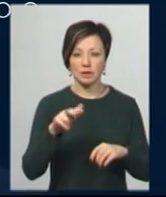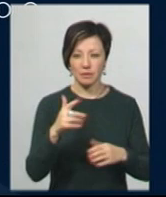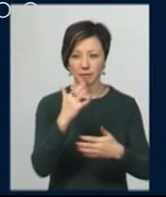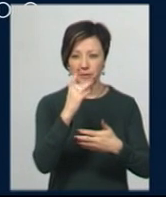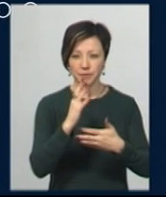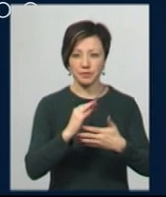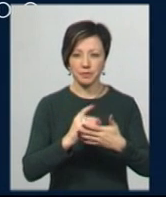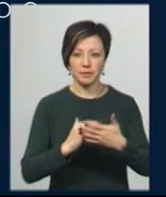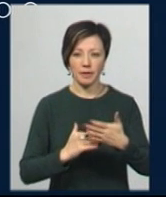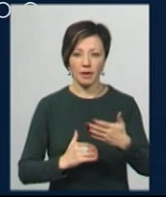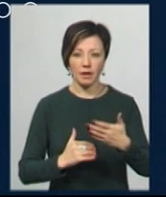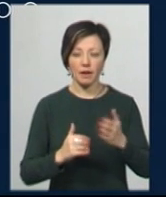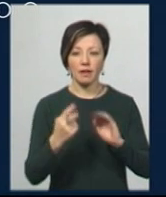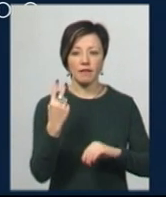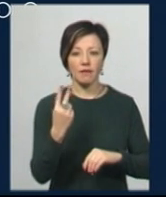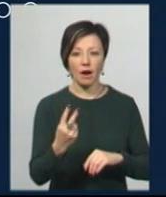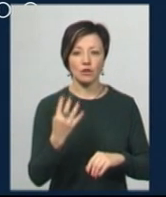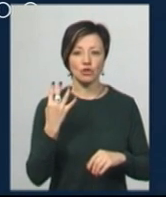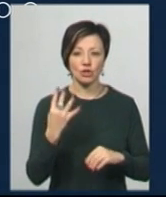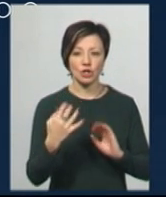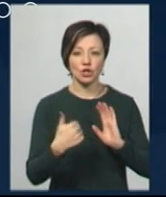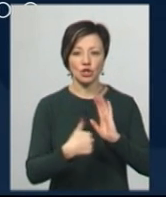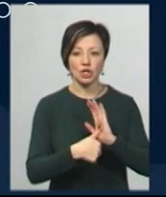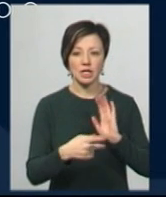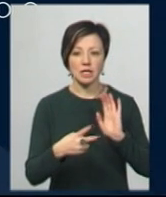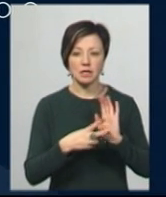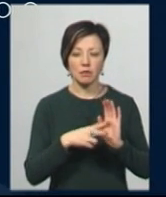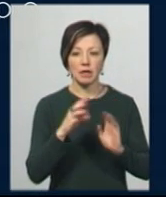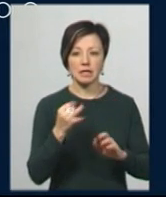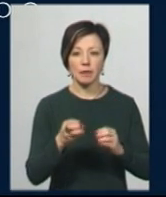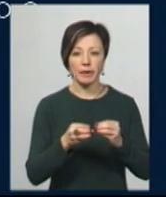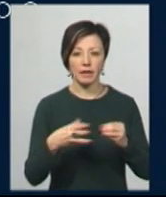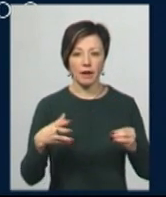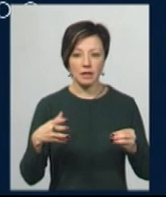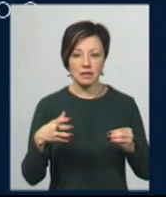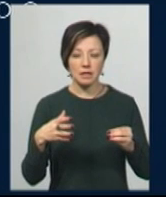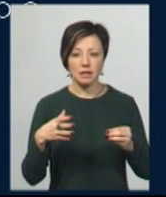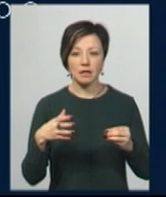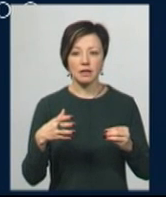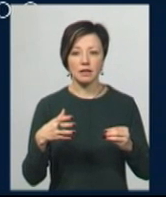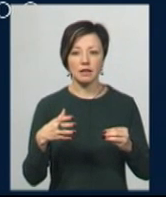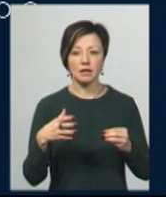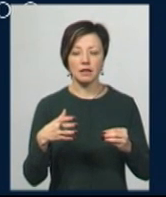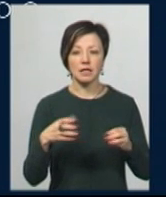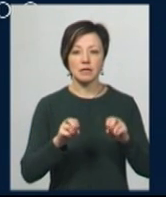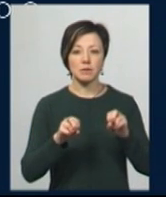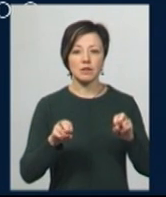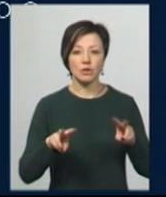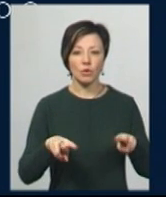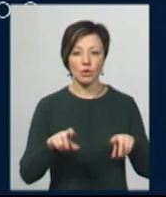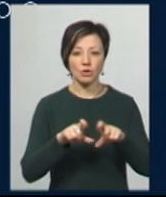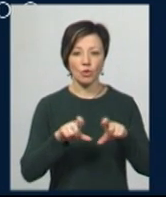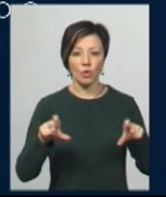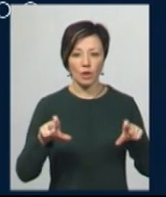28, НВК номер 2, 4, 6, 7, ліцей номер 15 імені Олександра Співачука, Спеціалізовані